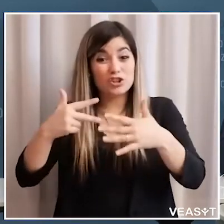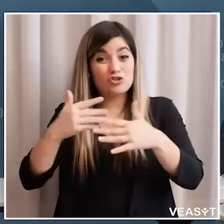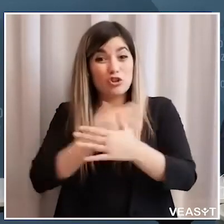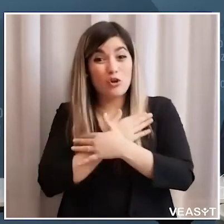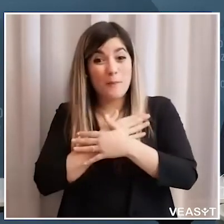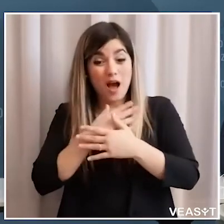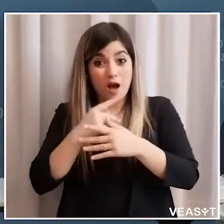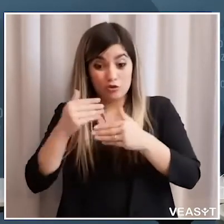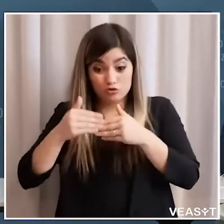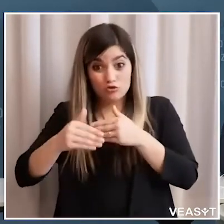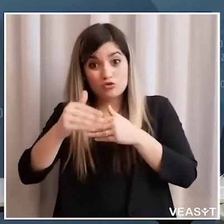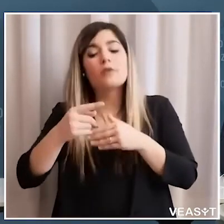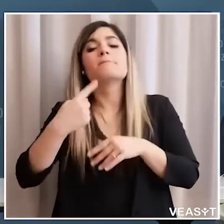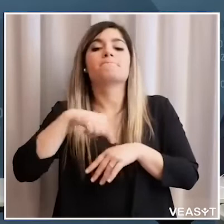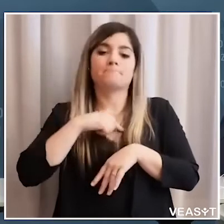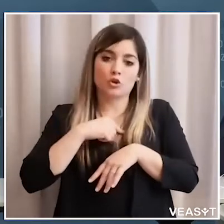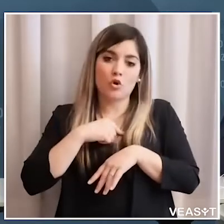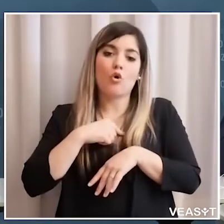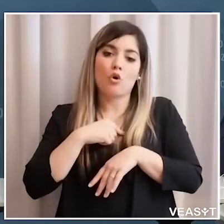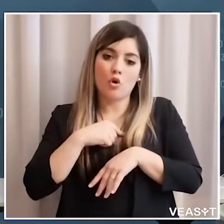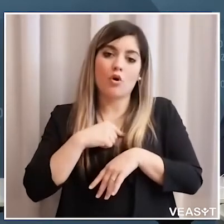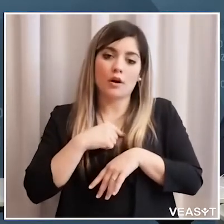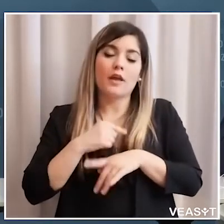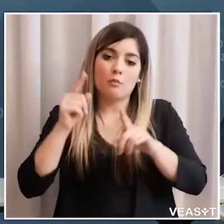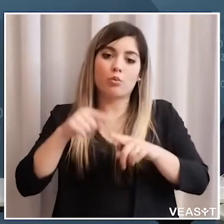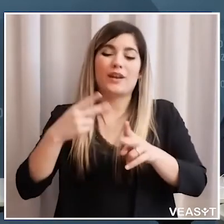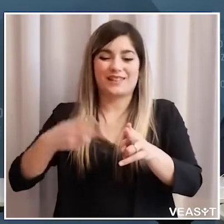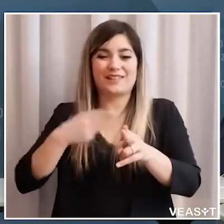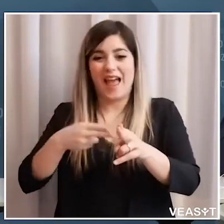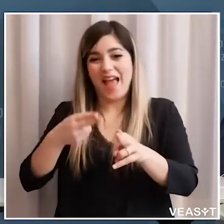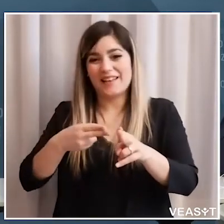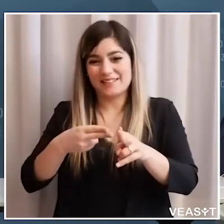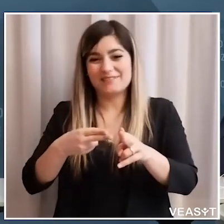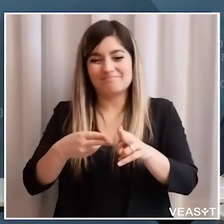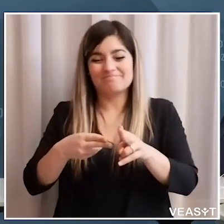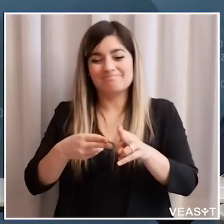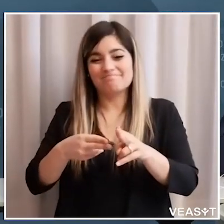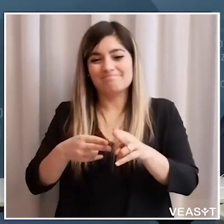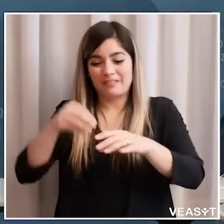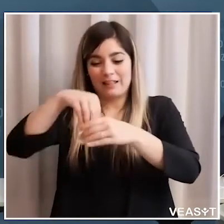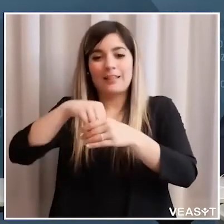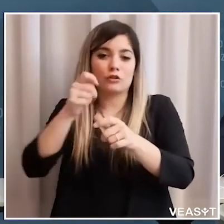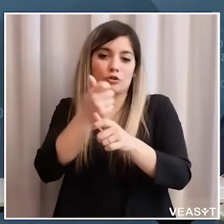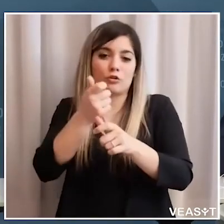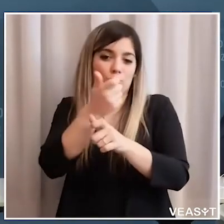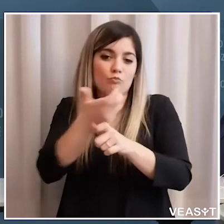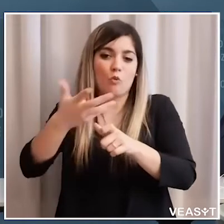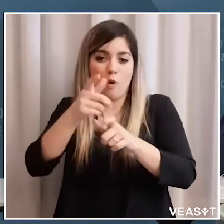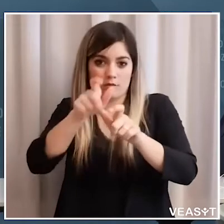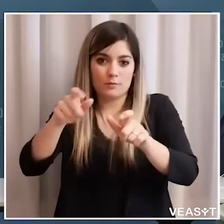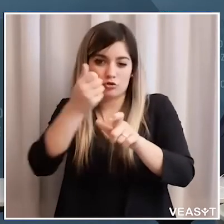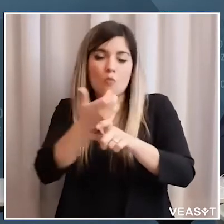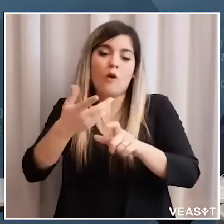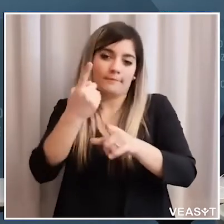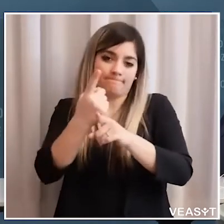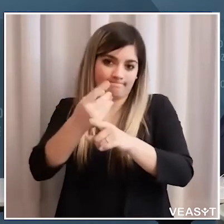maggio in poi andremo ad aumentare anche la capacità dei treni quello che ci preme è naturalmente